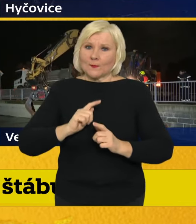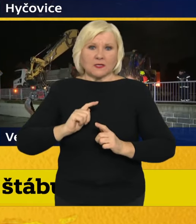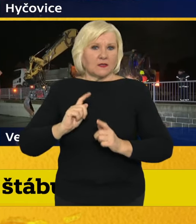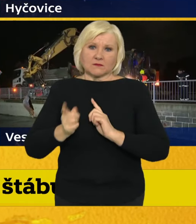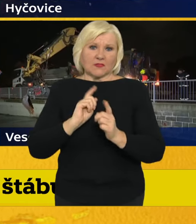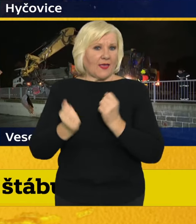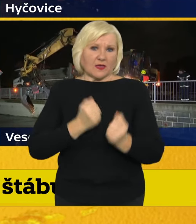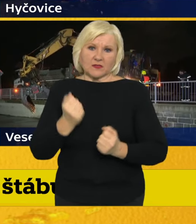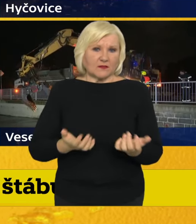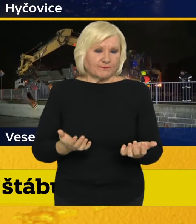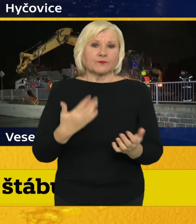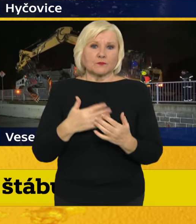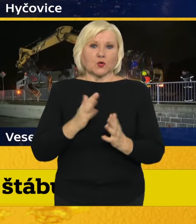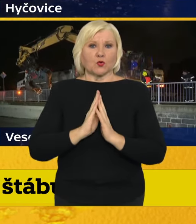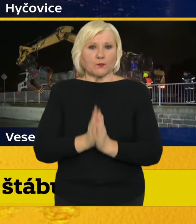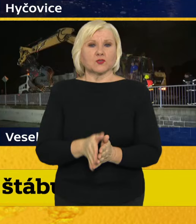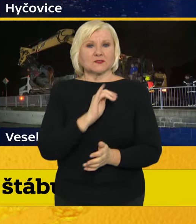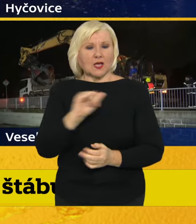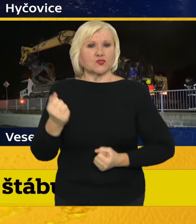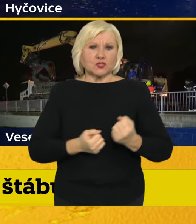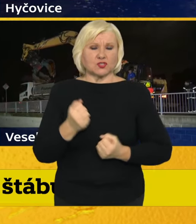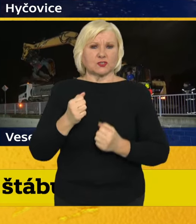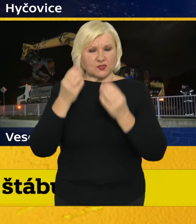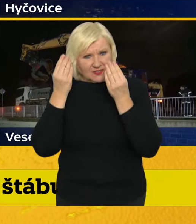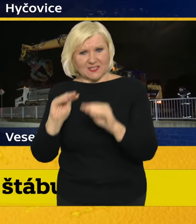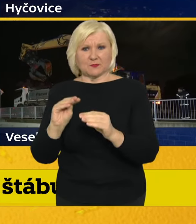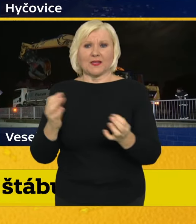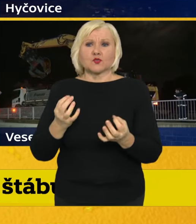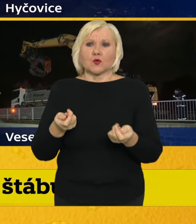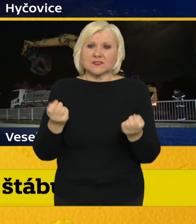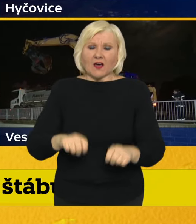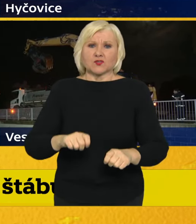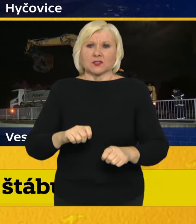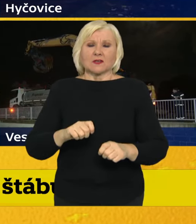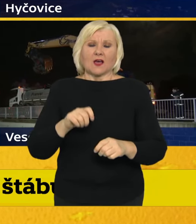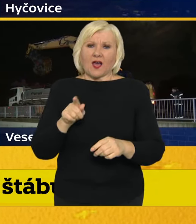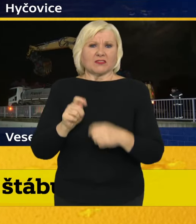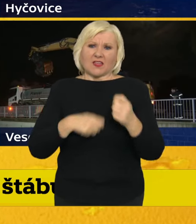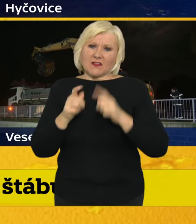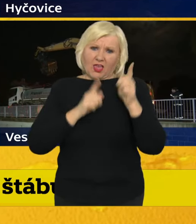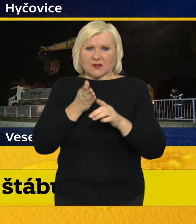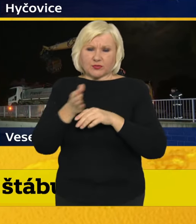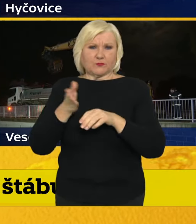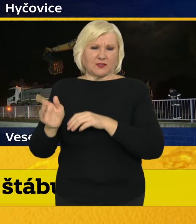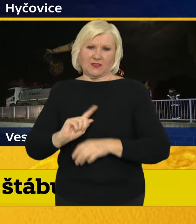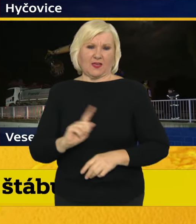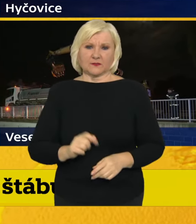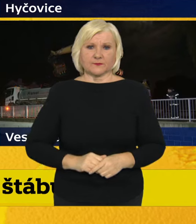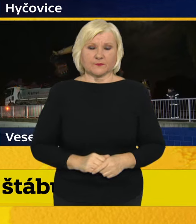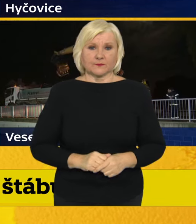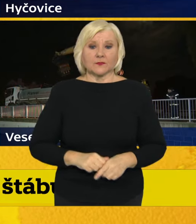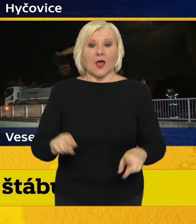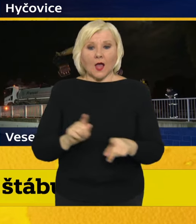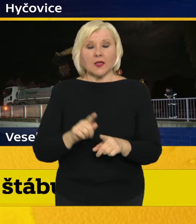tomto všechny řidiče, aby opravdu respektovali ty uzavírky a nespůsobovali další komplikace. A zároveň